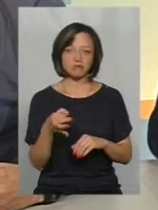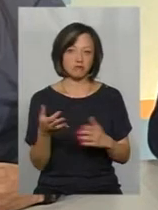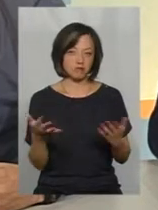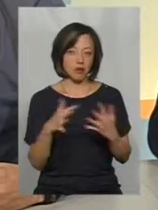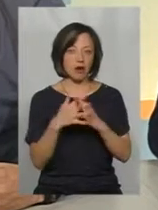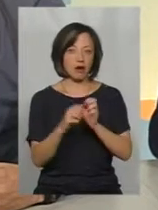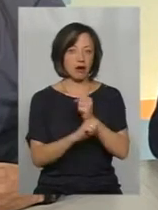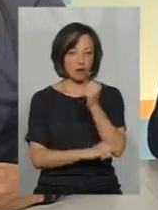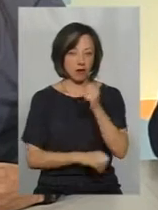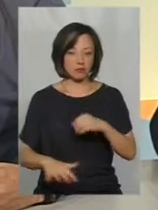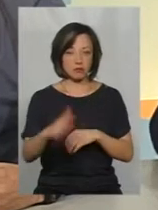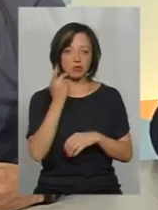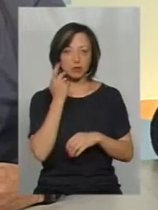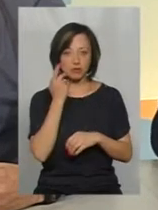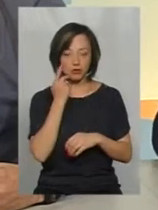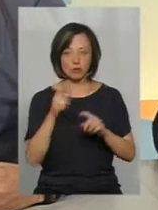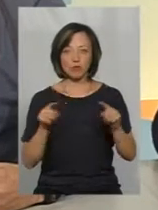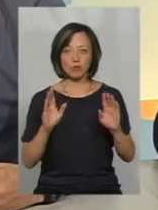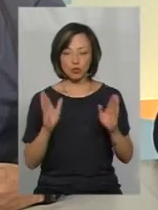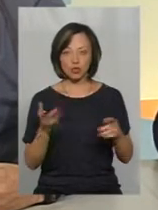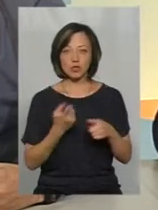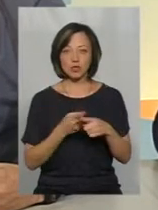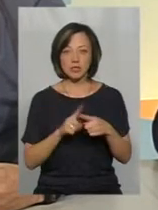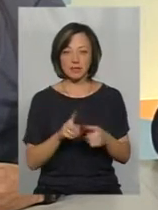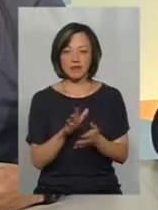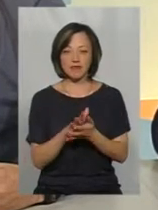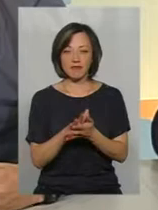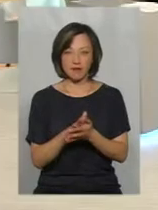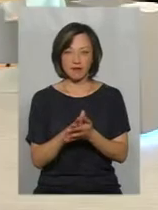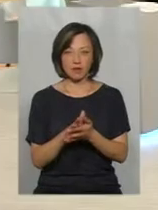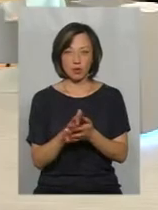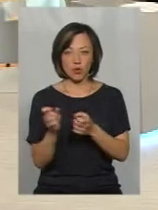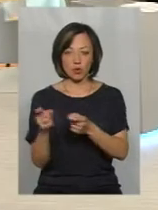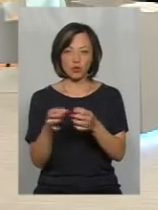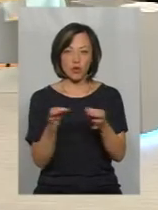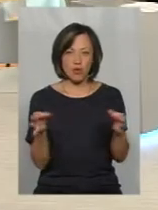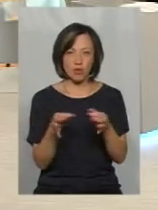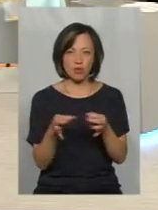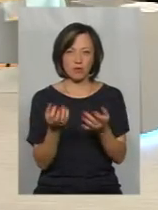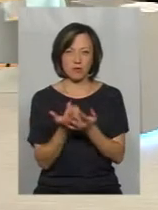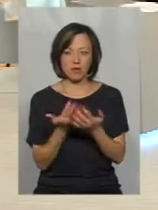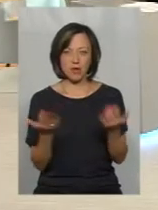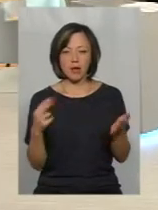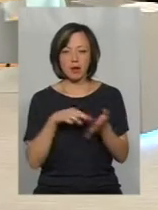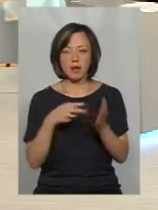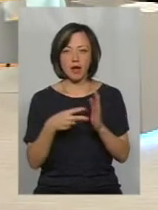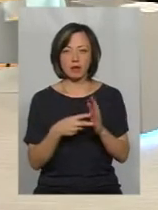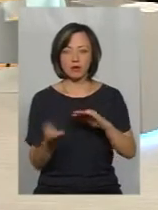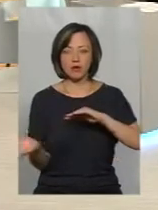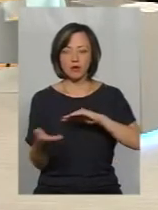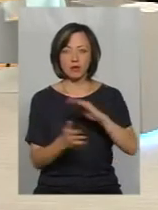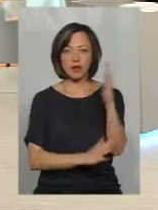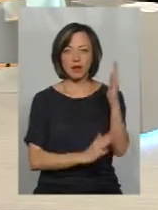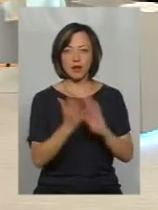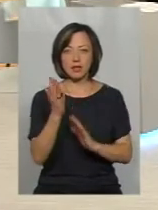завжди відновлювальні будуть ці відходи, так? Потім, планові вирубки лісів, вони